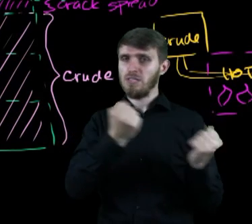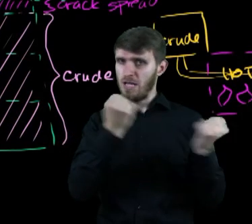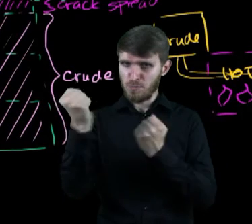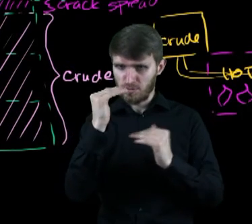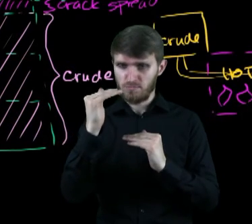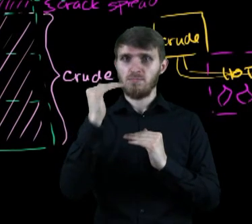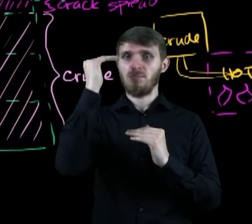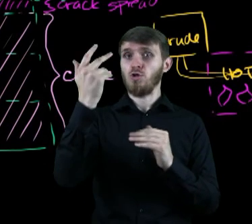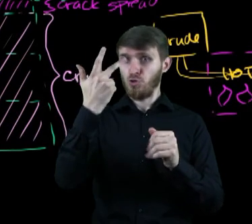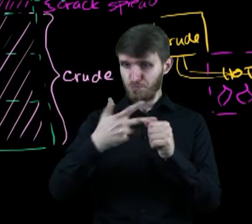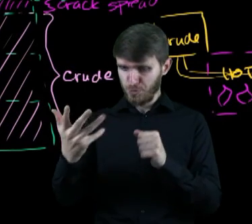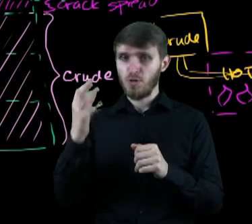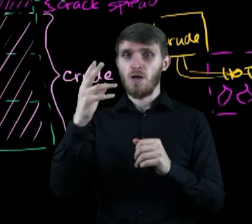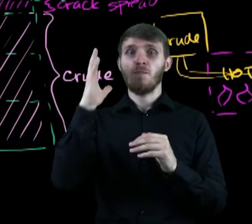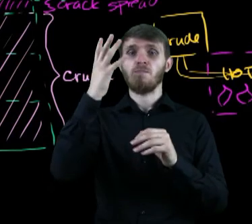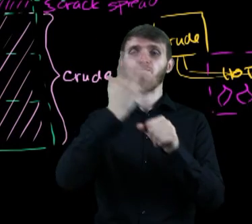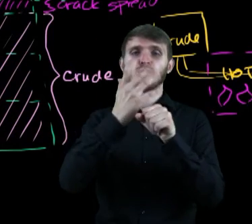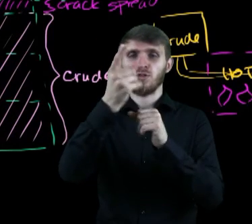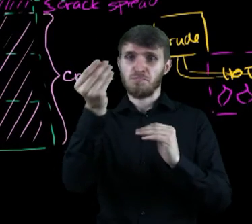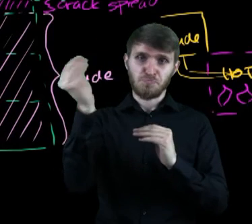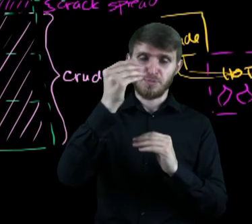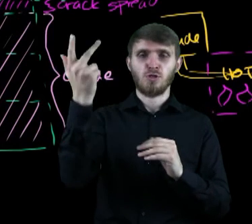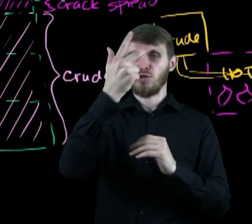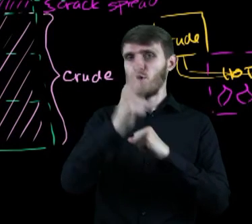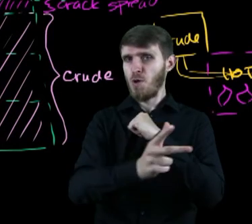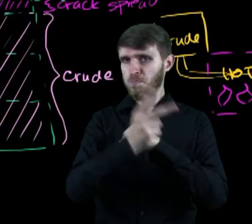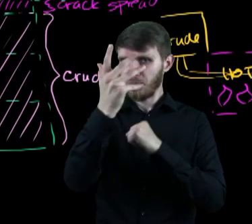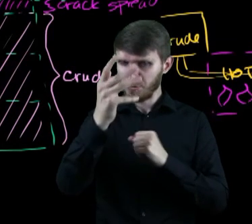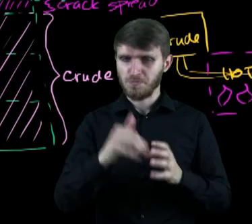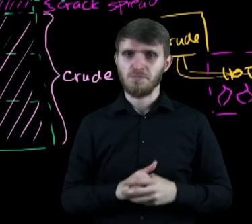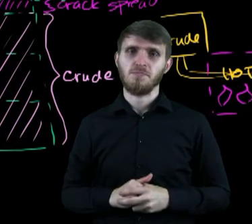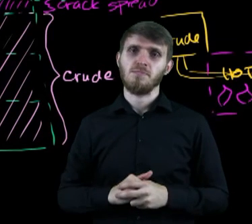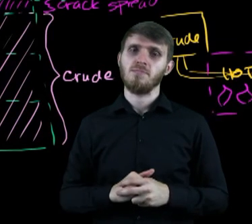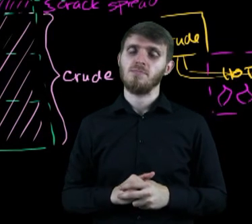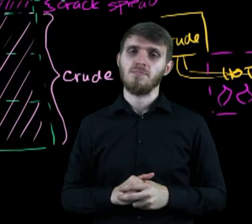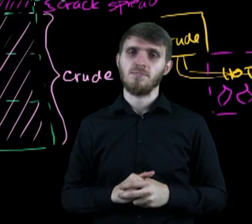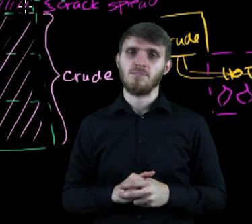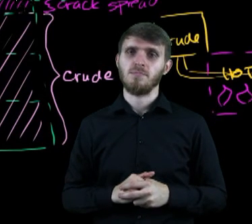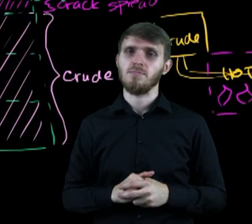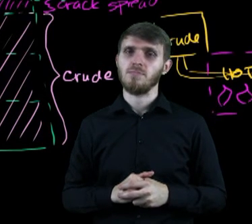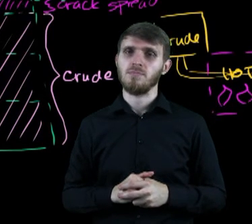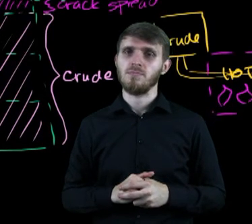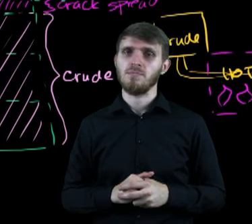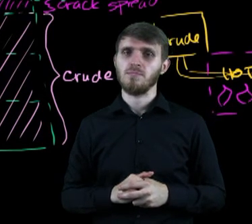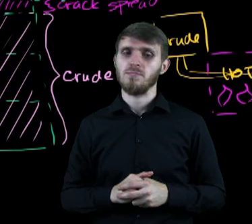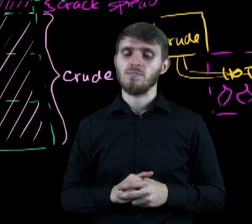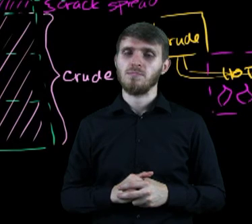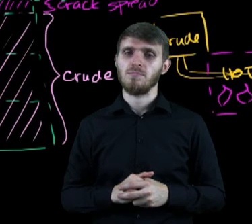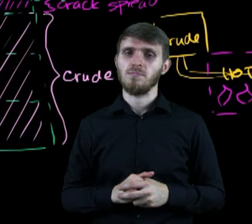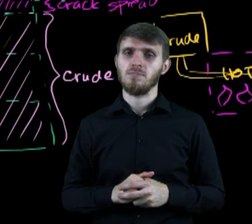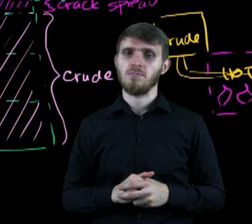rafineria, plus 10 centów za transport to 3,35. Plus 50 centów podatku to 3,85.